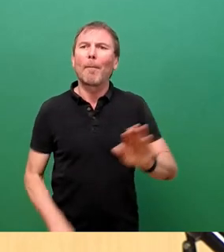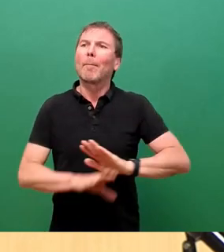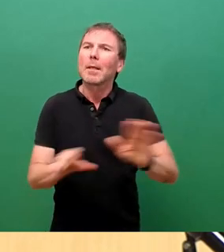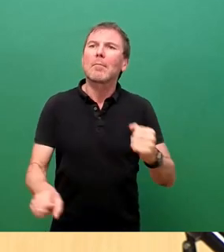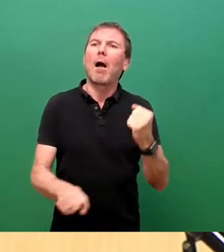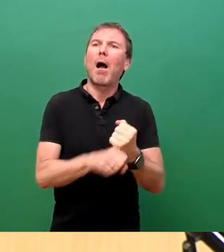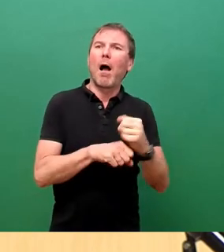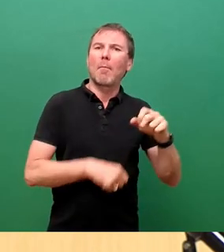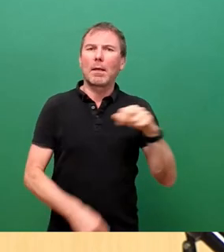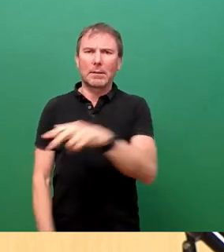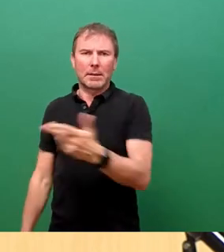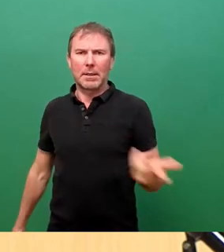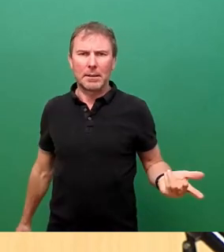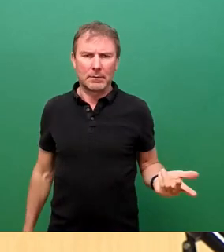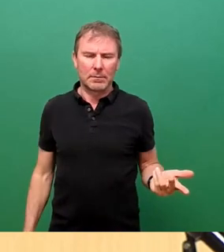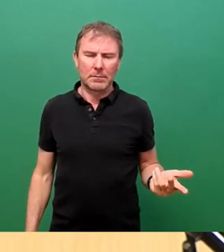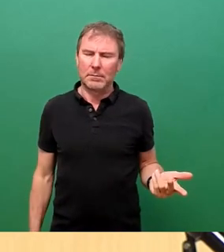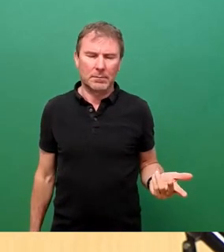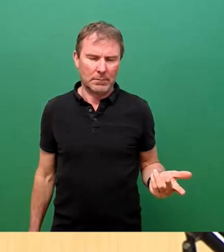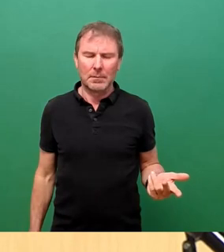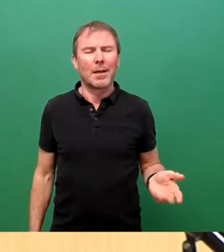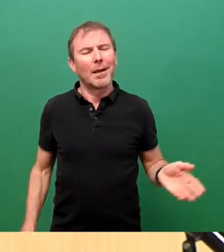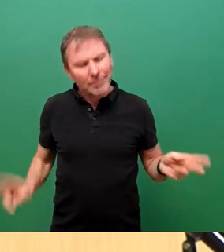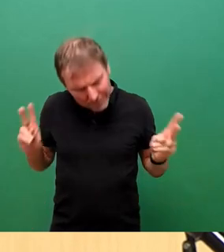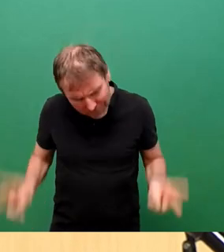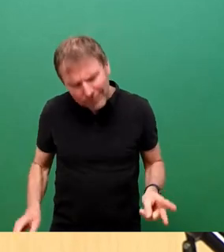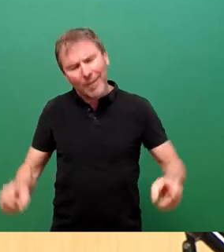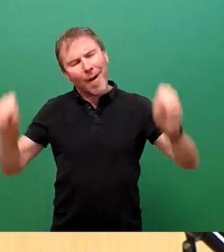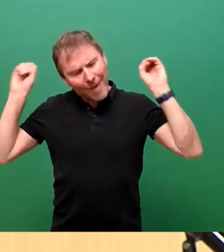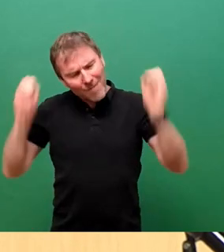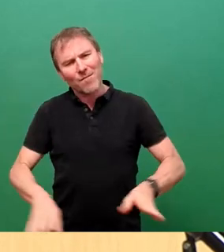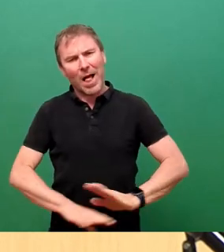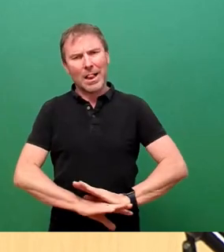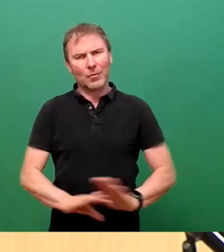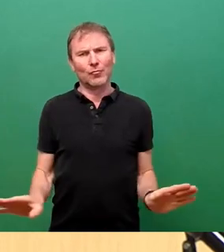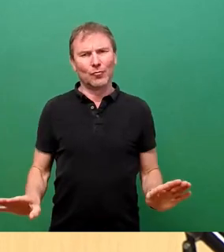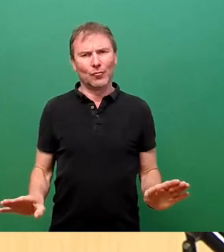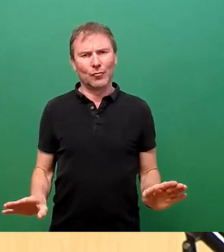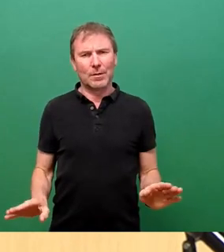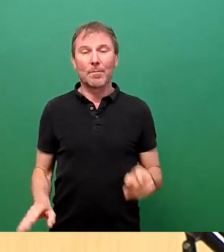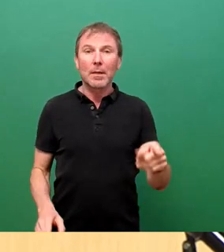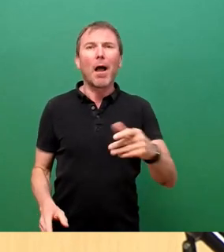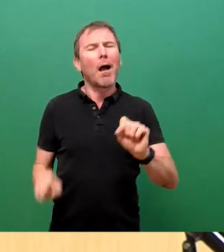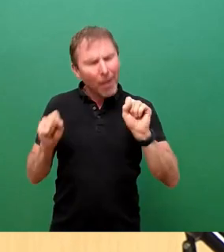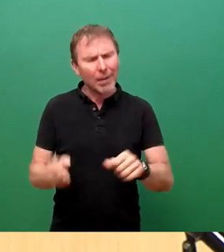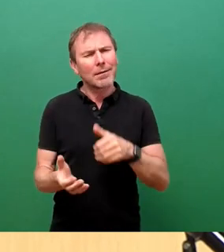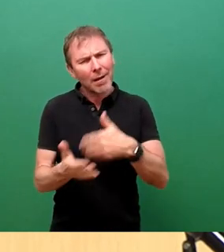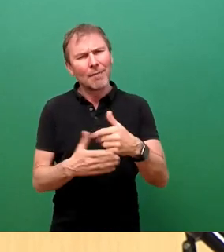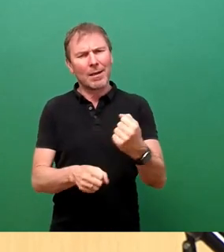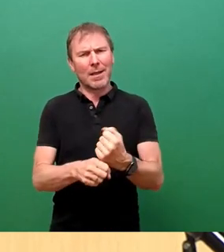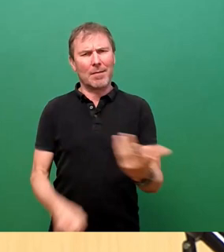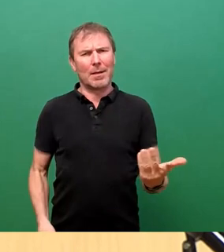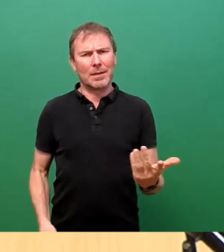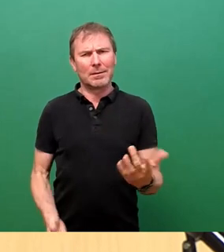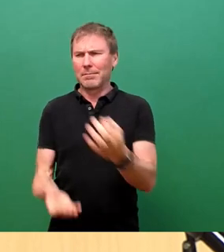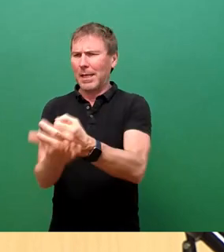nachgehen, ab Mitte März schlicht falsch ist. Vielmehr dürfen diese sehr wohl weiterarbeiten in den Einrichtungen. Ein